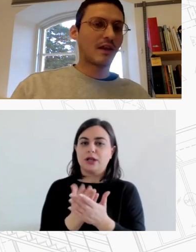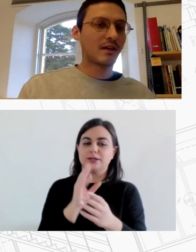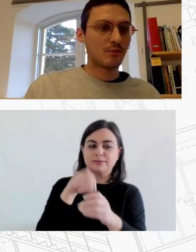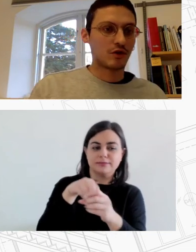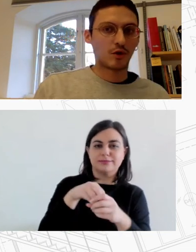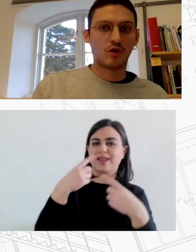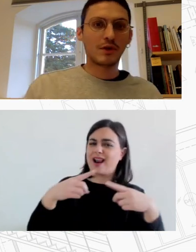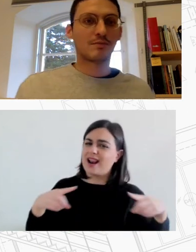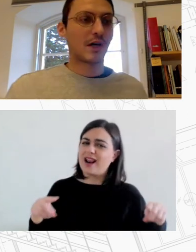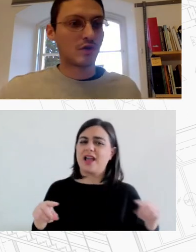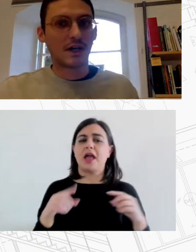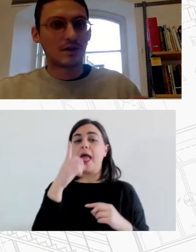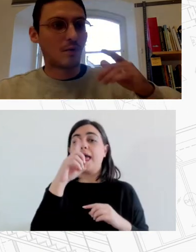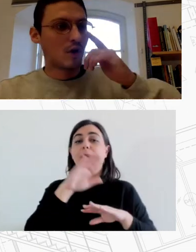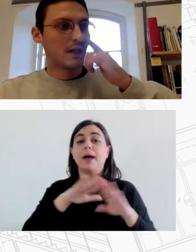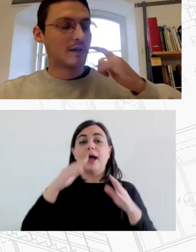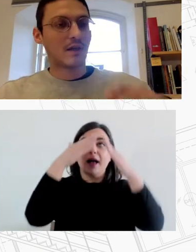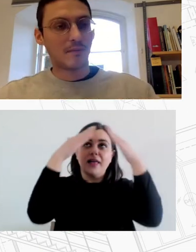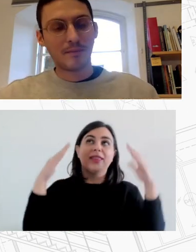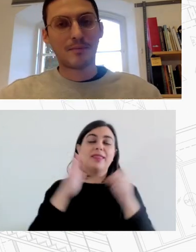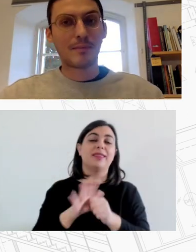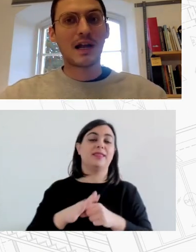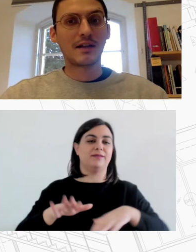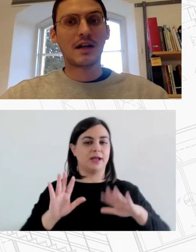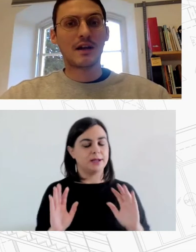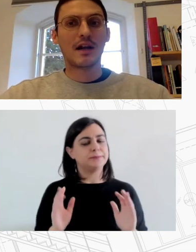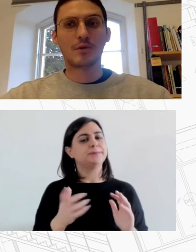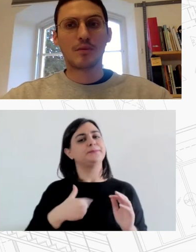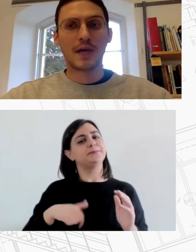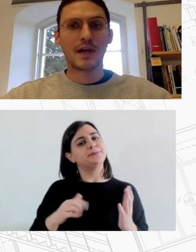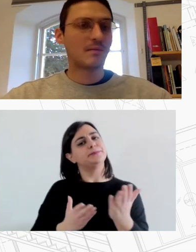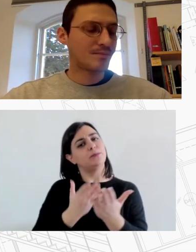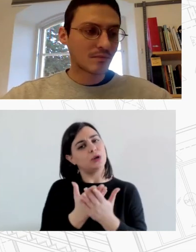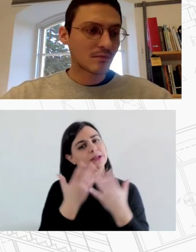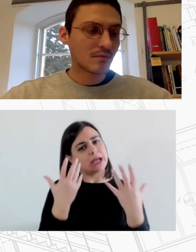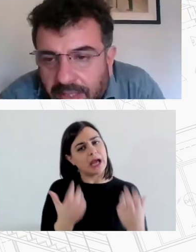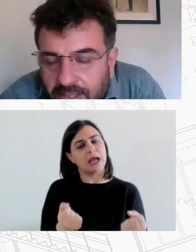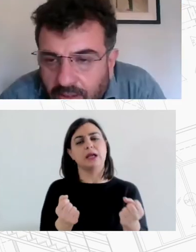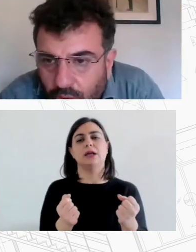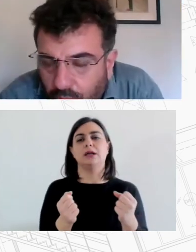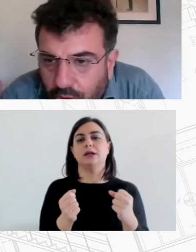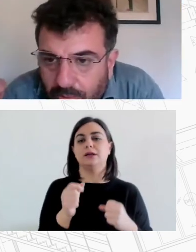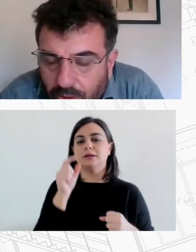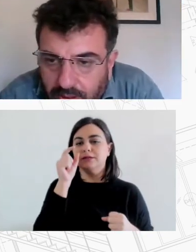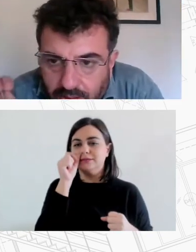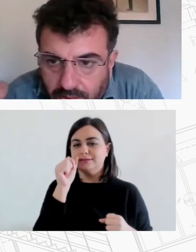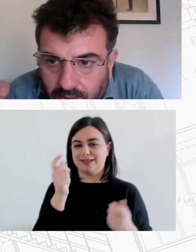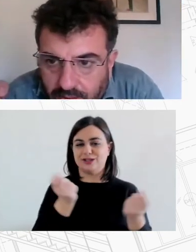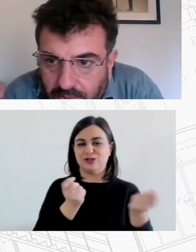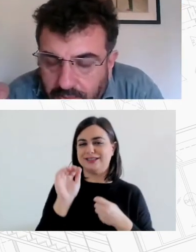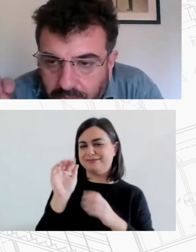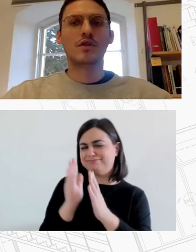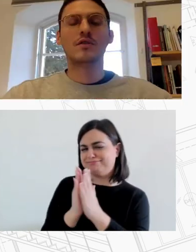αναφέρθηκαν και από τις προηγούμενες παρουσιάσεις με μεγαλύτερη λεπτομέρεια Κύριε Βράντση όσο πιο σύντομα μπορείτε